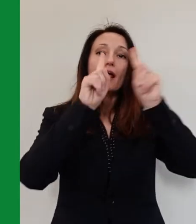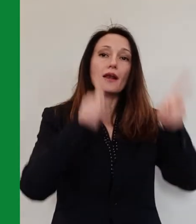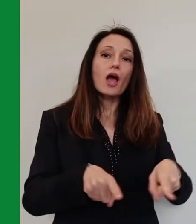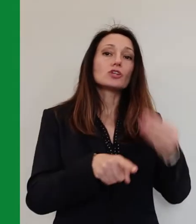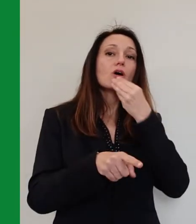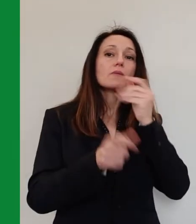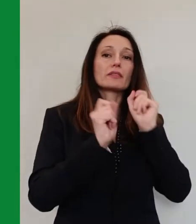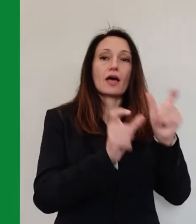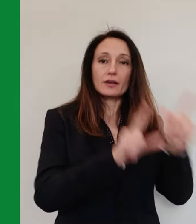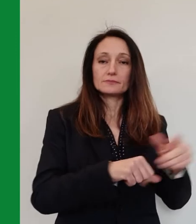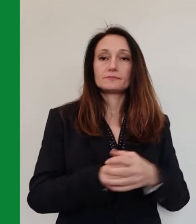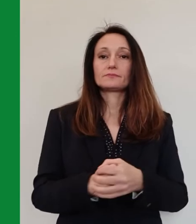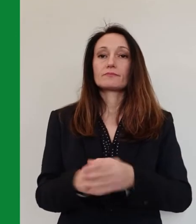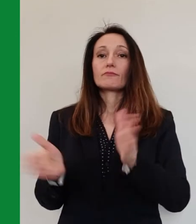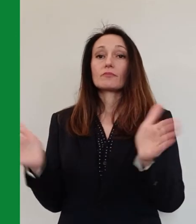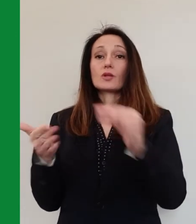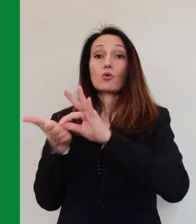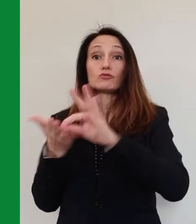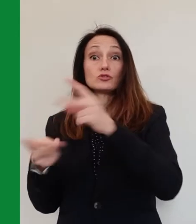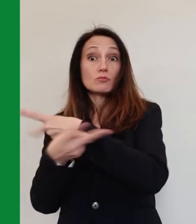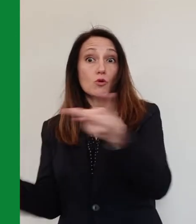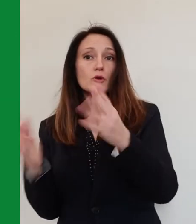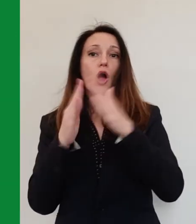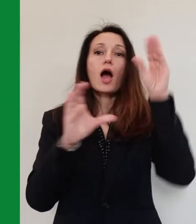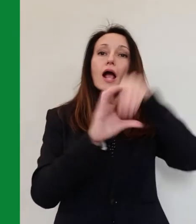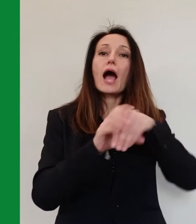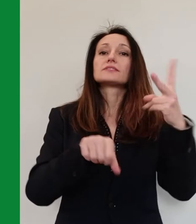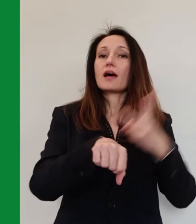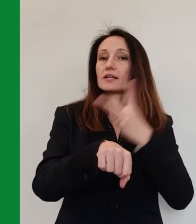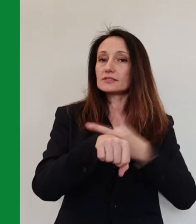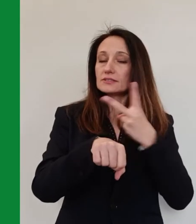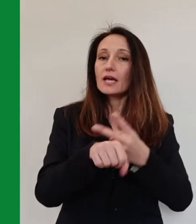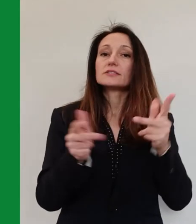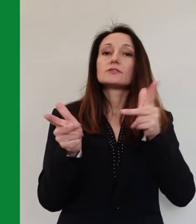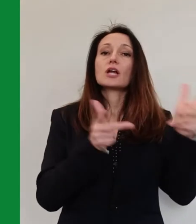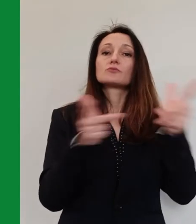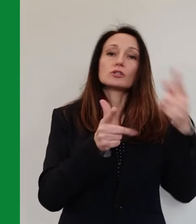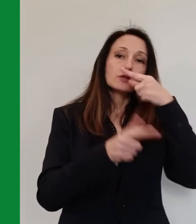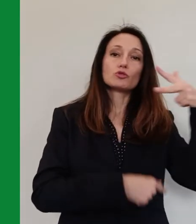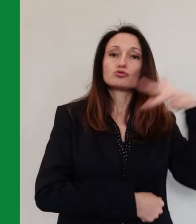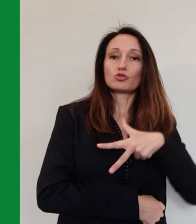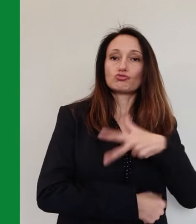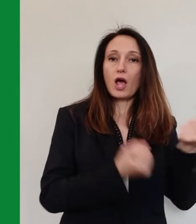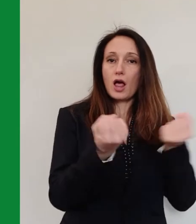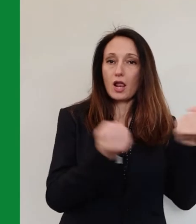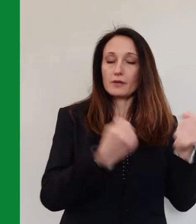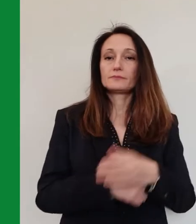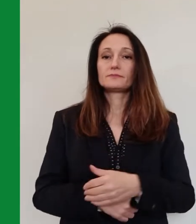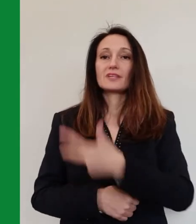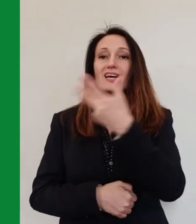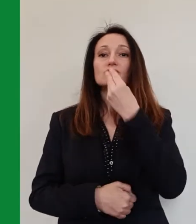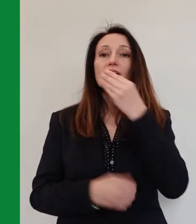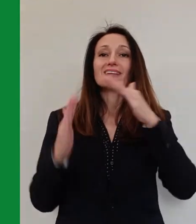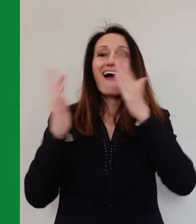'assistenza domiciliare e i trasporti sociali, la ristorazione a domicilio, gli e-commerce e